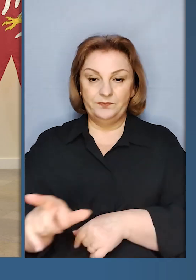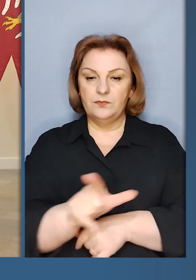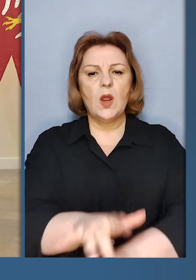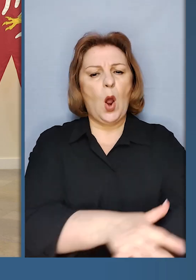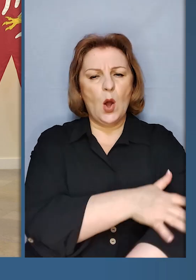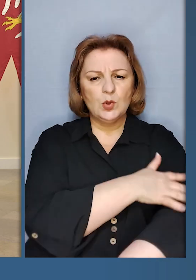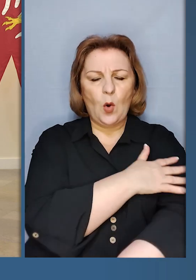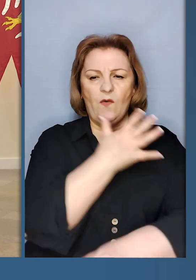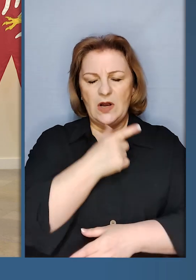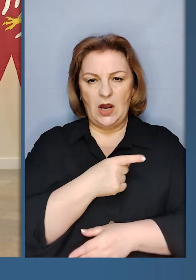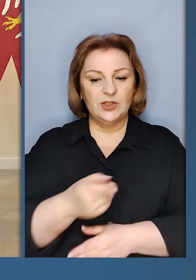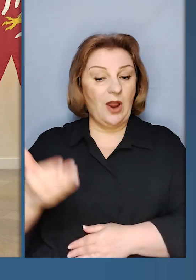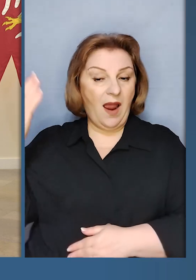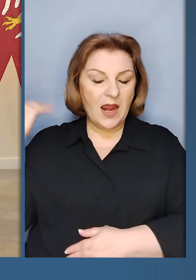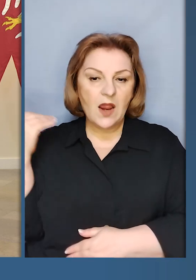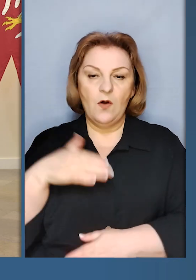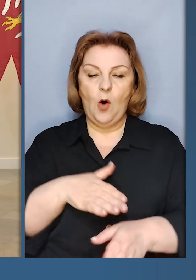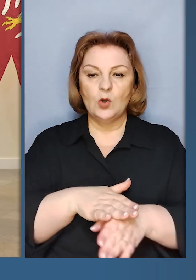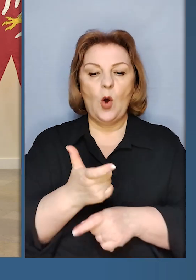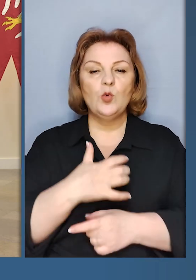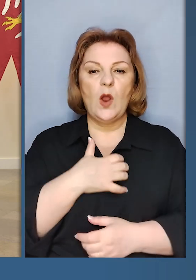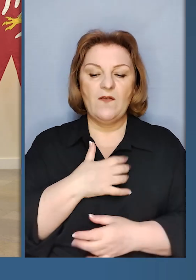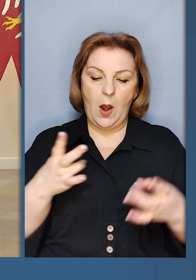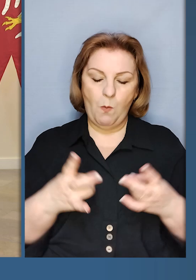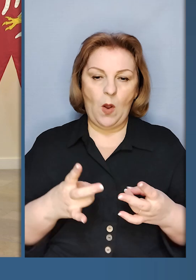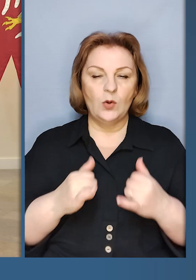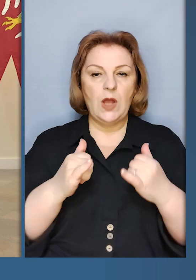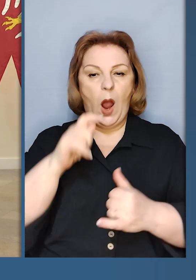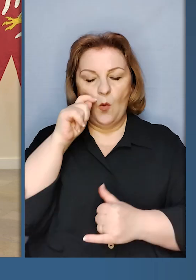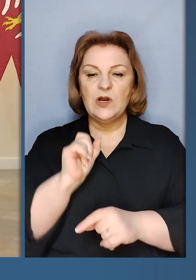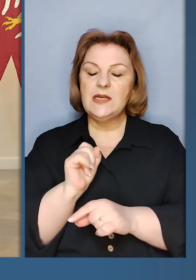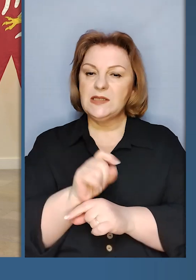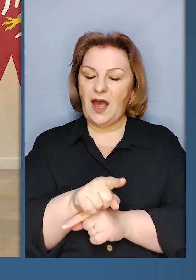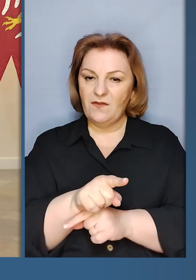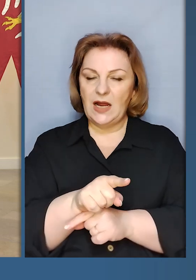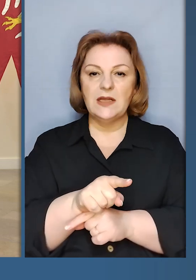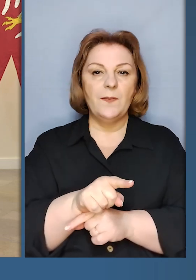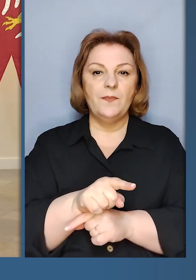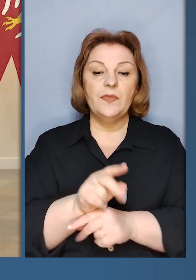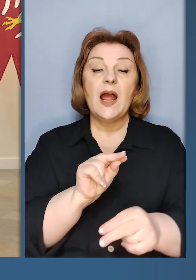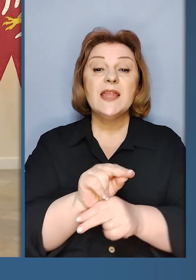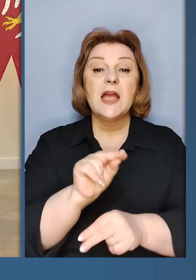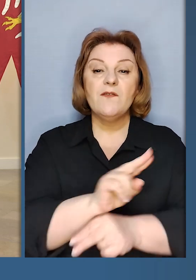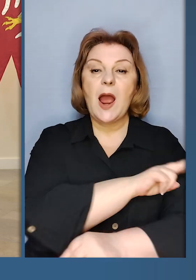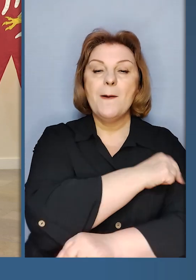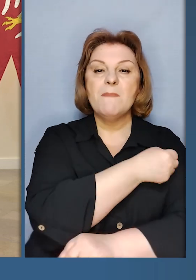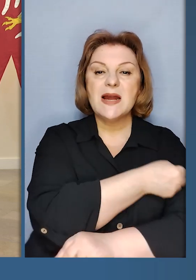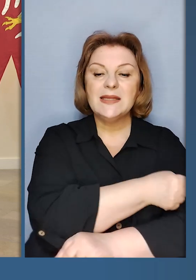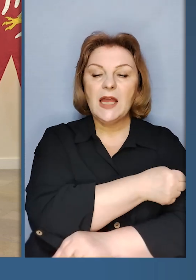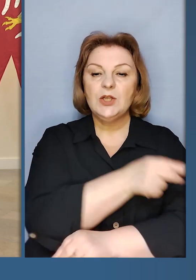довшого часу реалізують дуже важливу, потрібну Україні завдання навчання